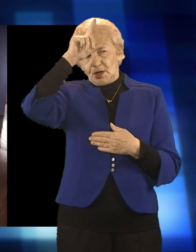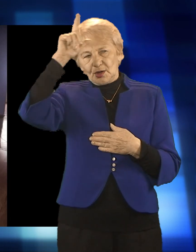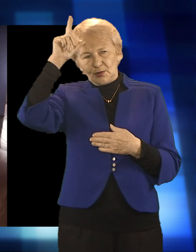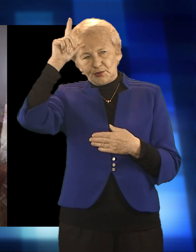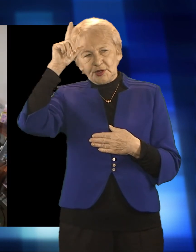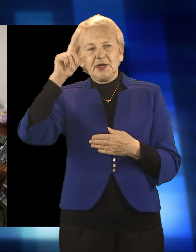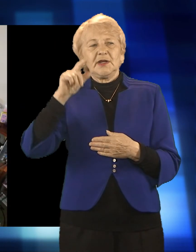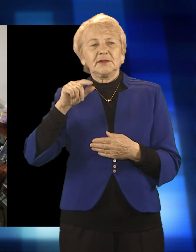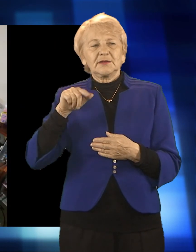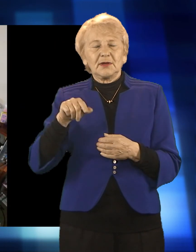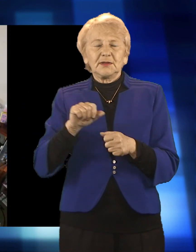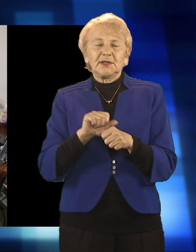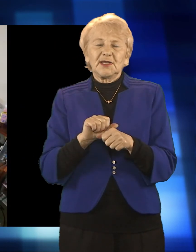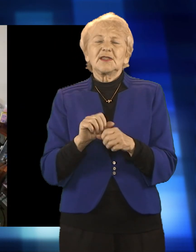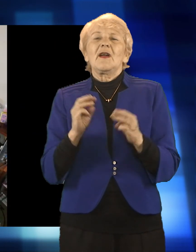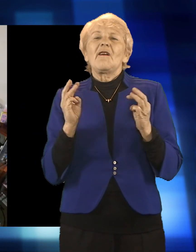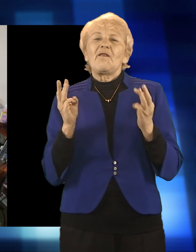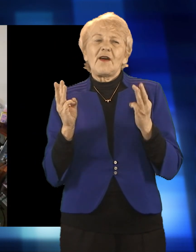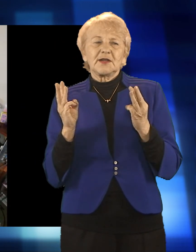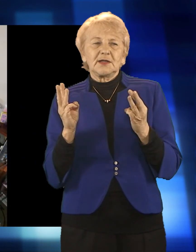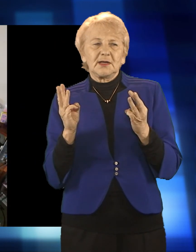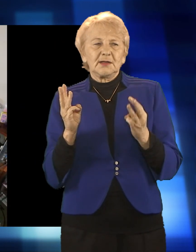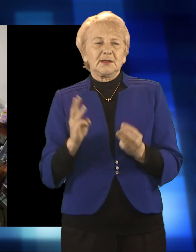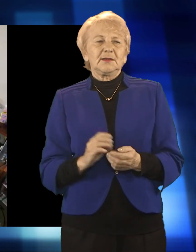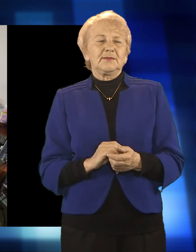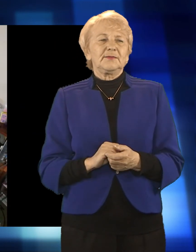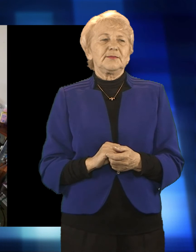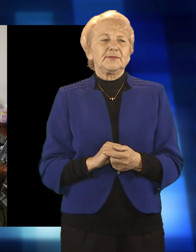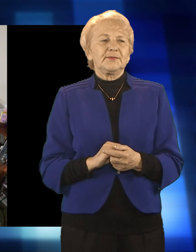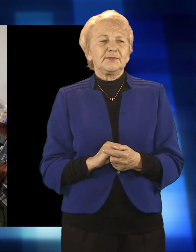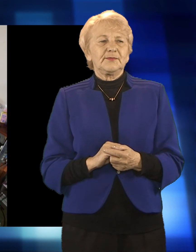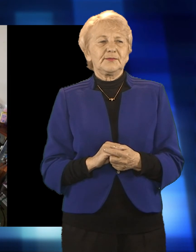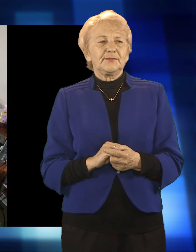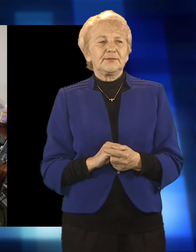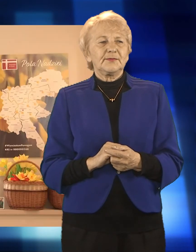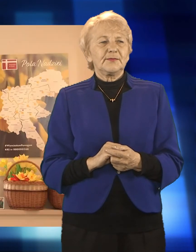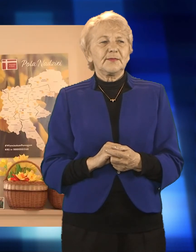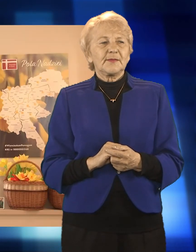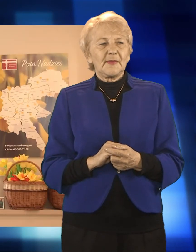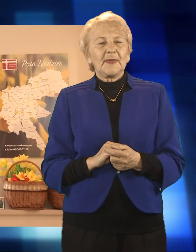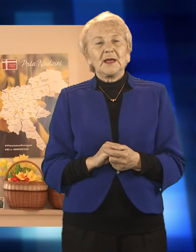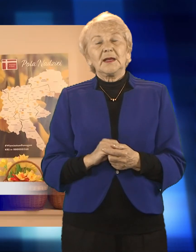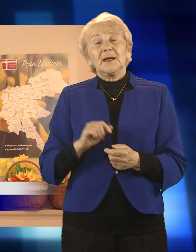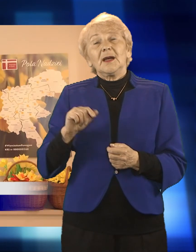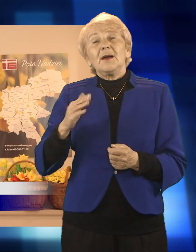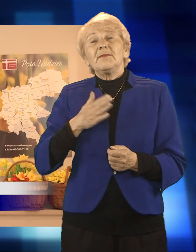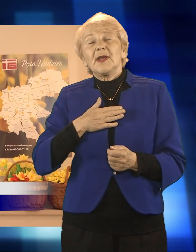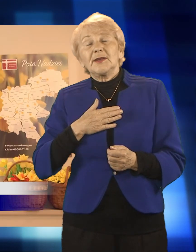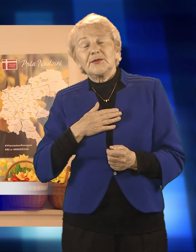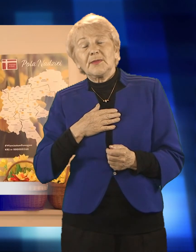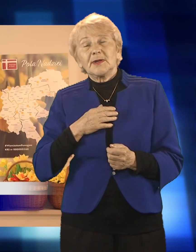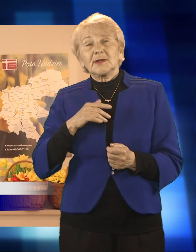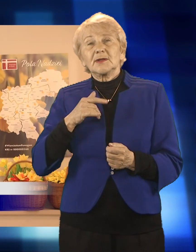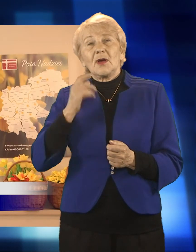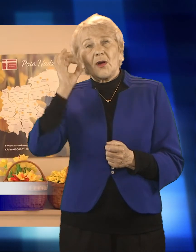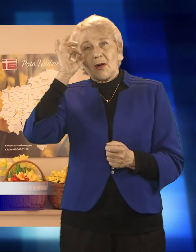co jest wokół niego, czyli rodzina, zespół, to jest wokół niego. Mamy w tym roku jubileusz 30-lecia.